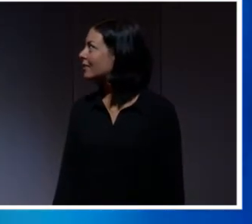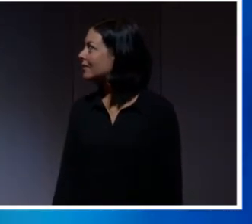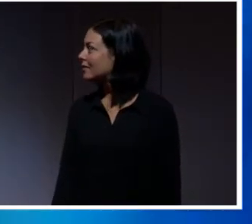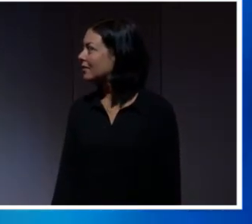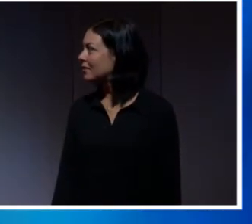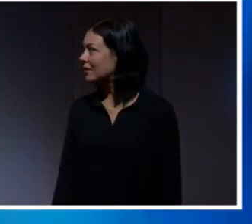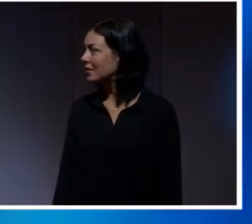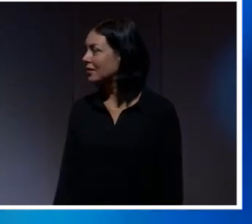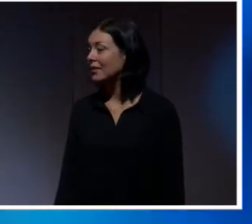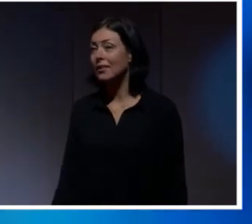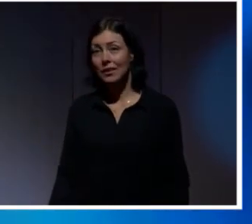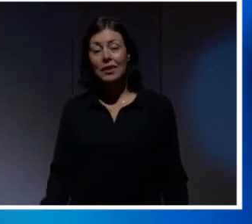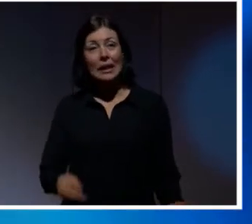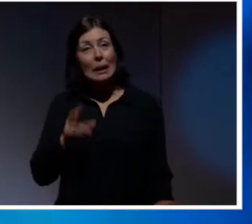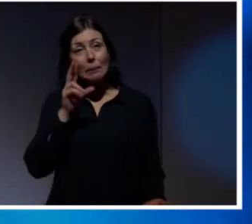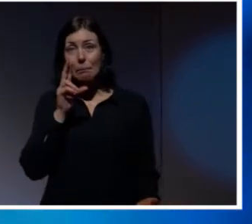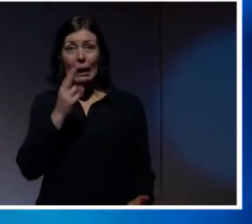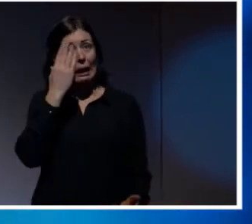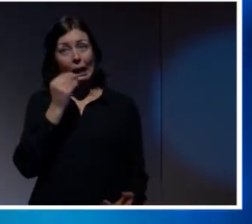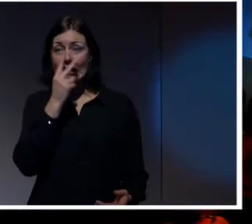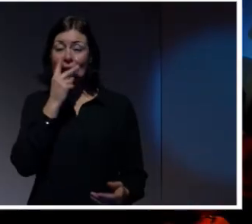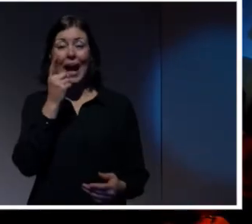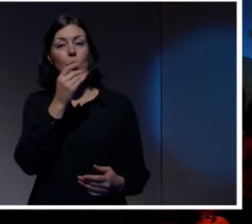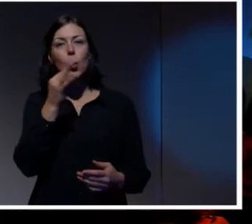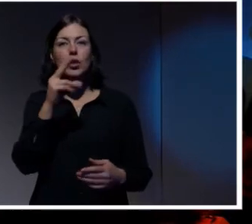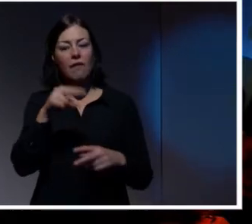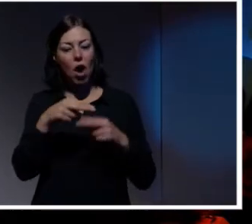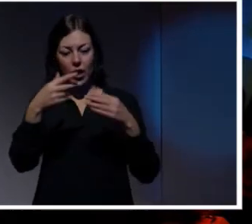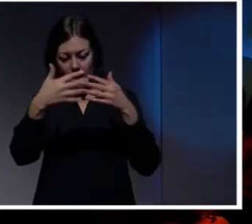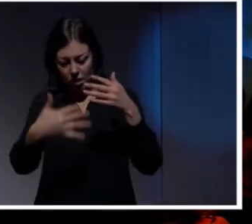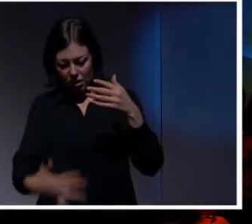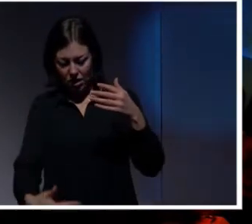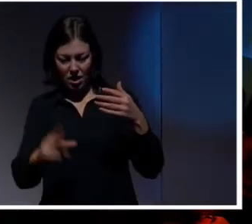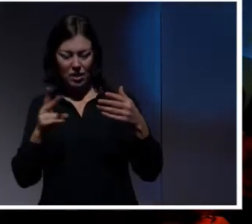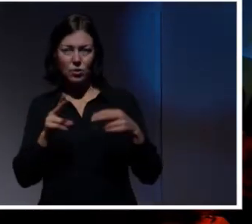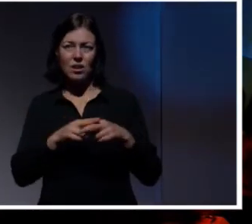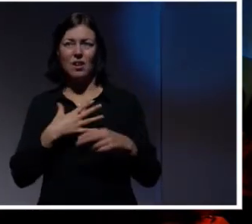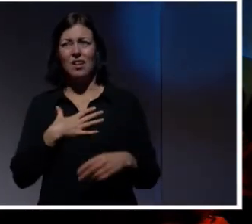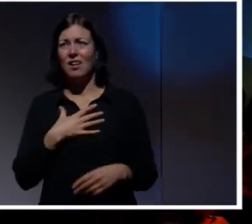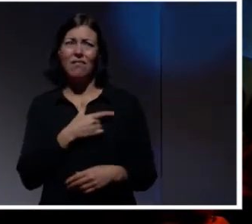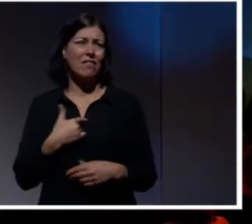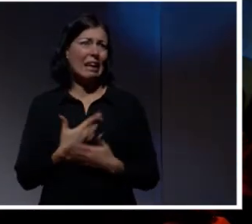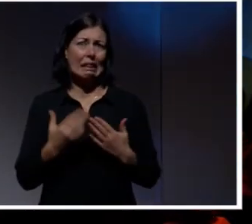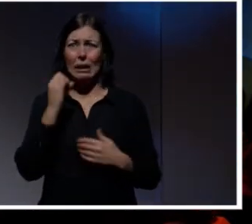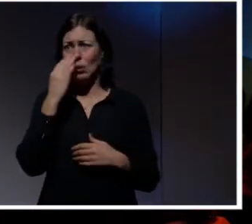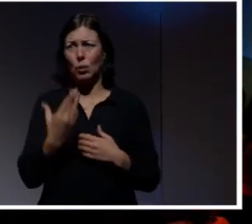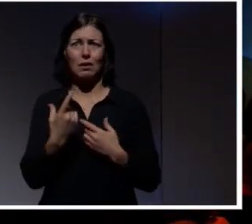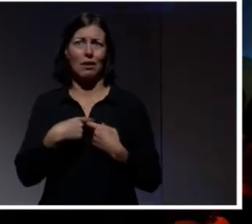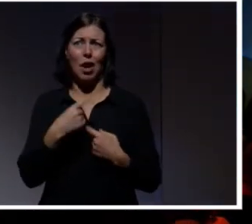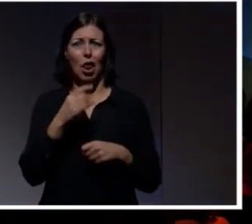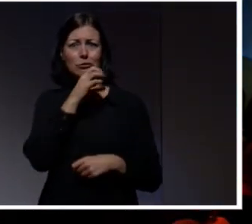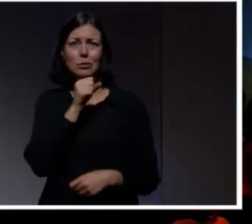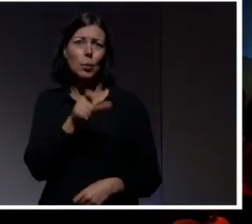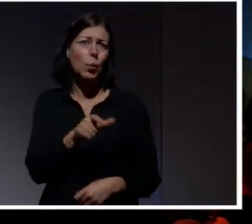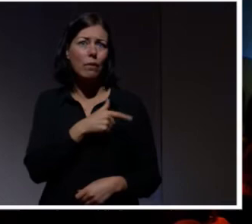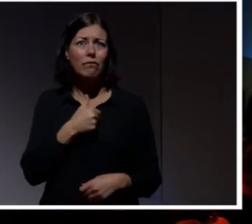Och du kan gå så långt som till de hundra vanligaste och fortfarande känna, nej men alltså vi är inte bra på det här. Vi kan inte göra säkra lösenord.